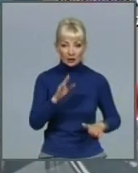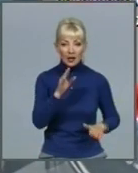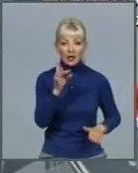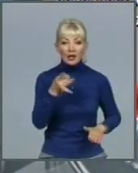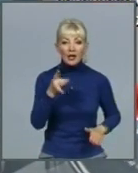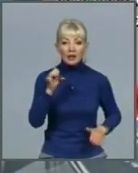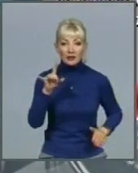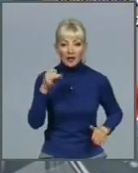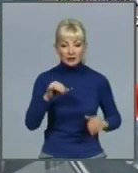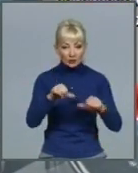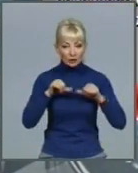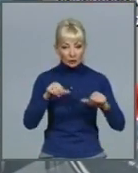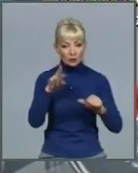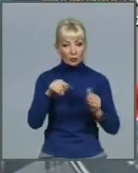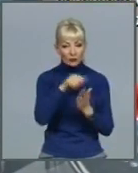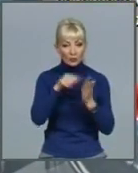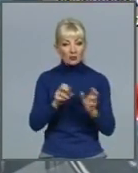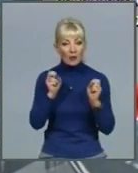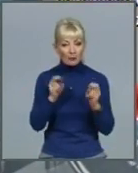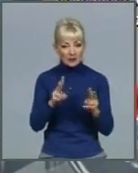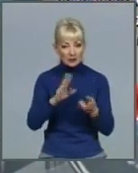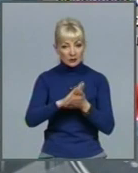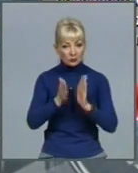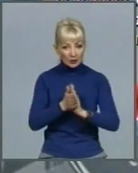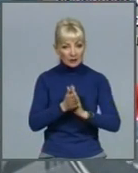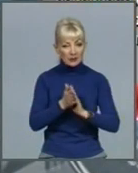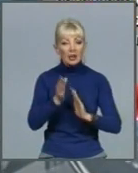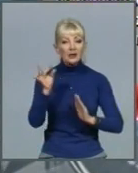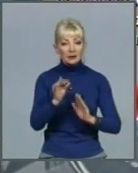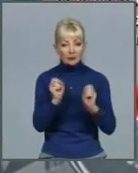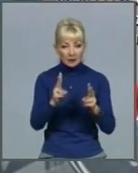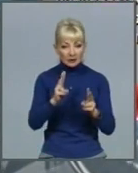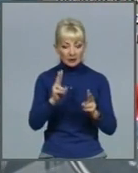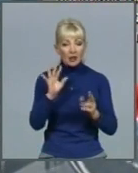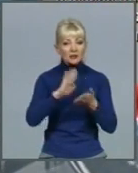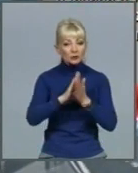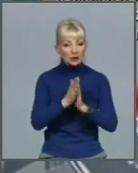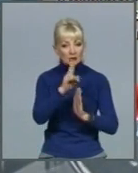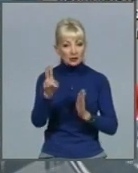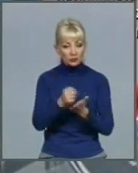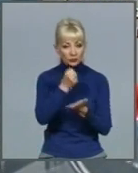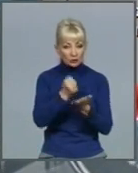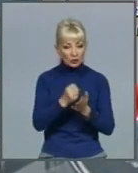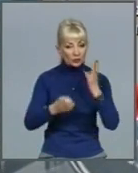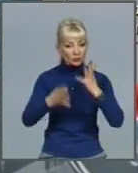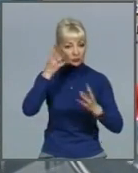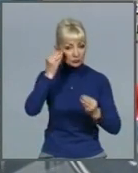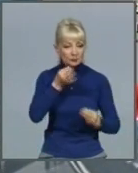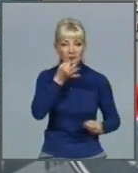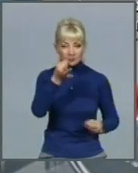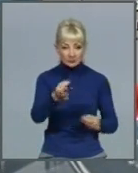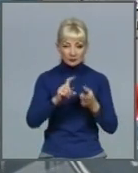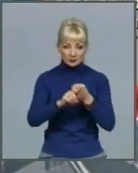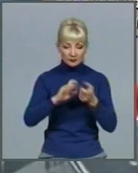питань техногенно-екологічної безпеки та надзвичайних ситуацій, що приймається з урахуванням оцінки епідемічної ситуації та